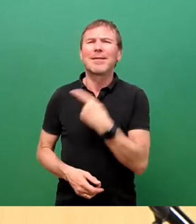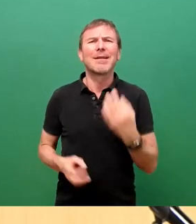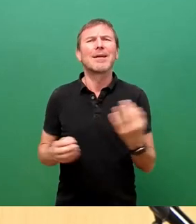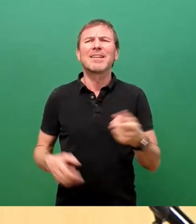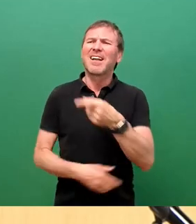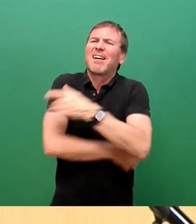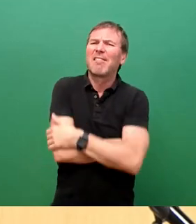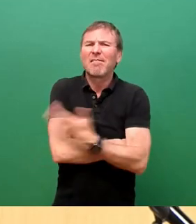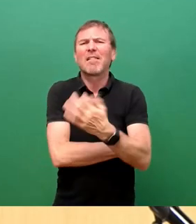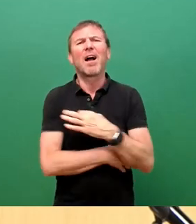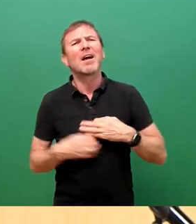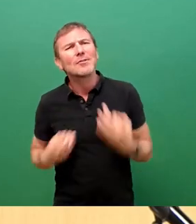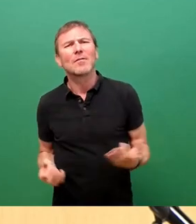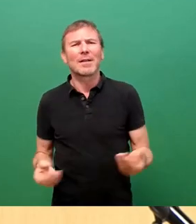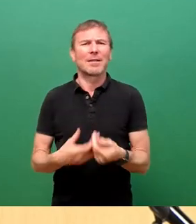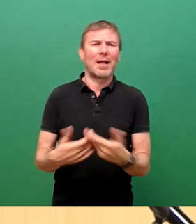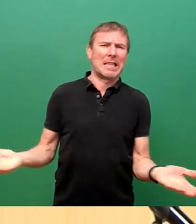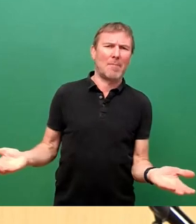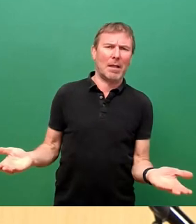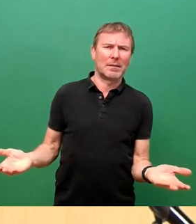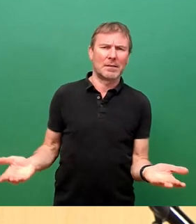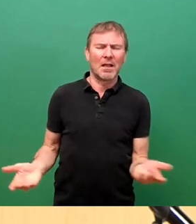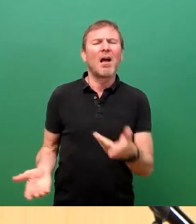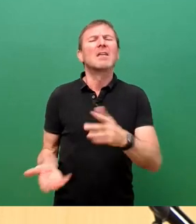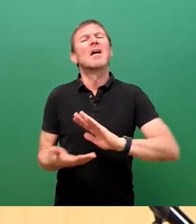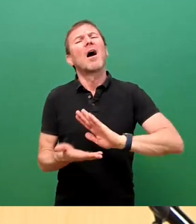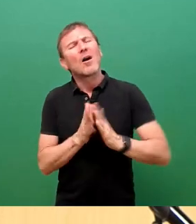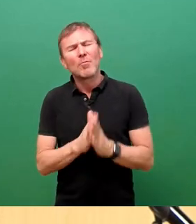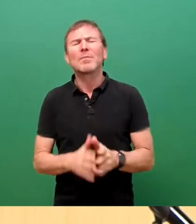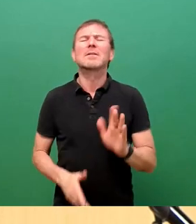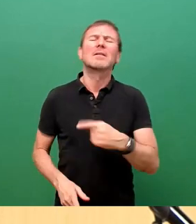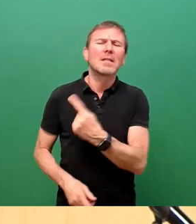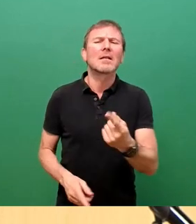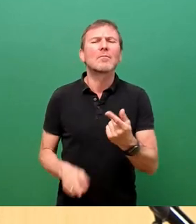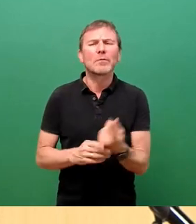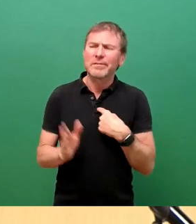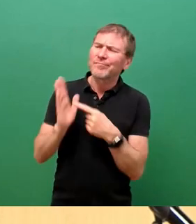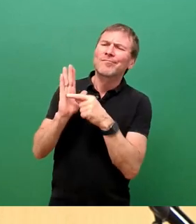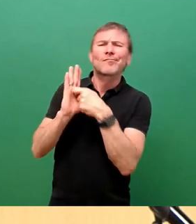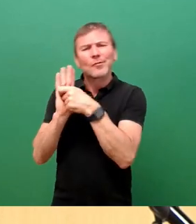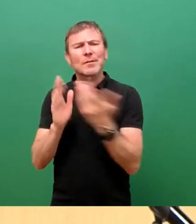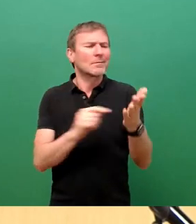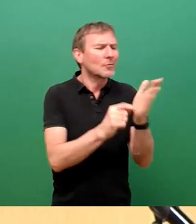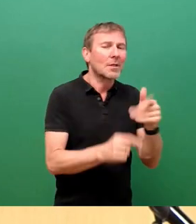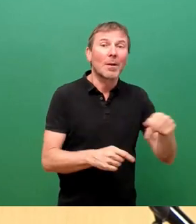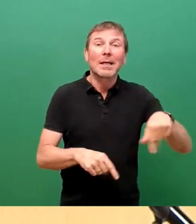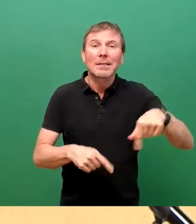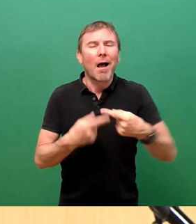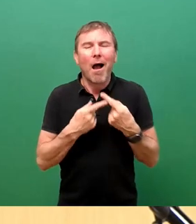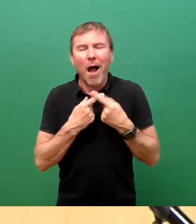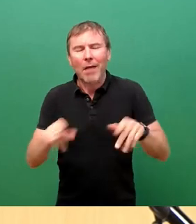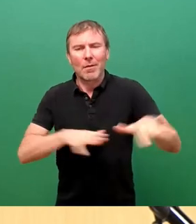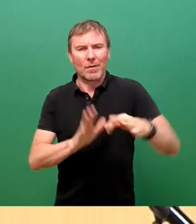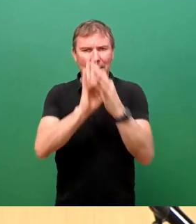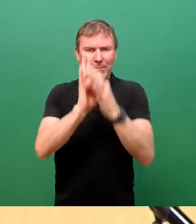Straße. Das heißt, es war ein guter Kompromiss. Alle mussten Zugeständnisse machen. Aber wir haben inzwischen andere Verkehrsbelegungen. Wir planen